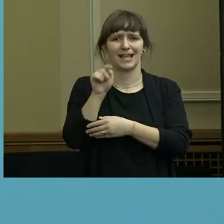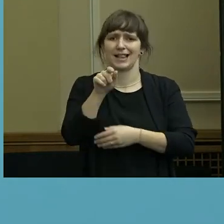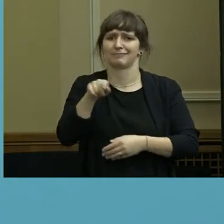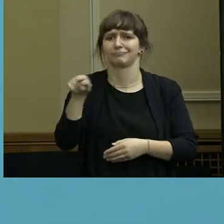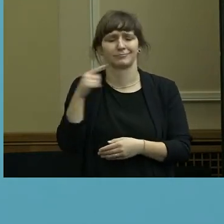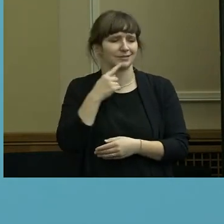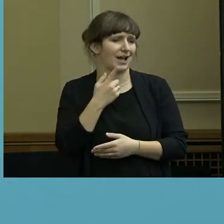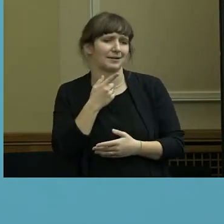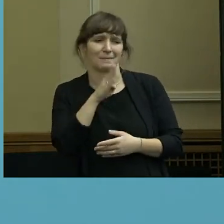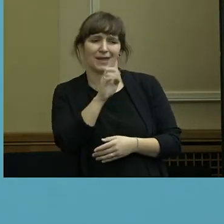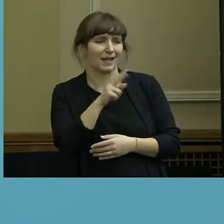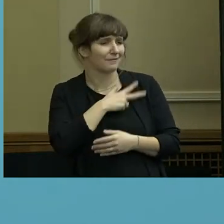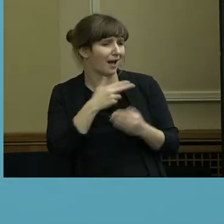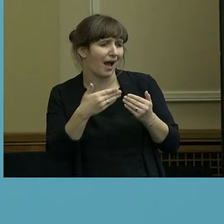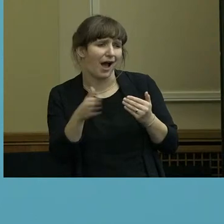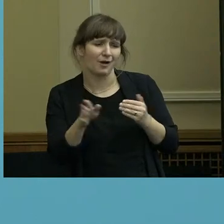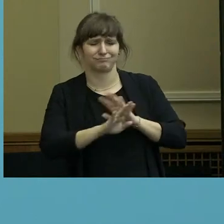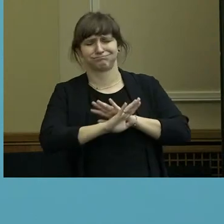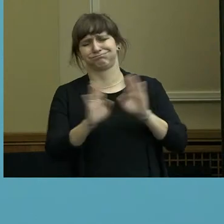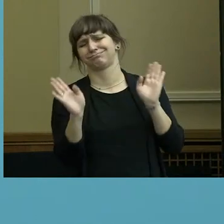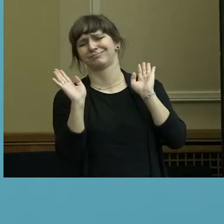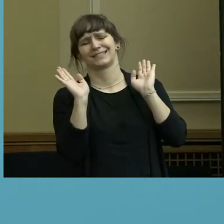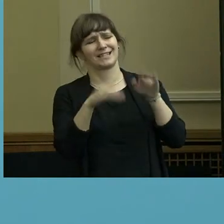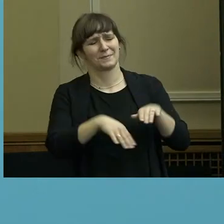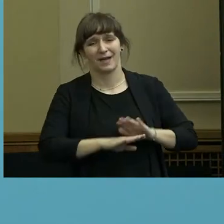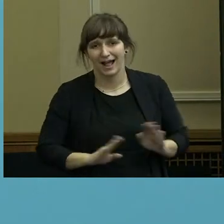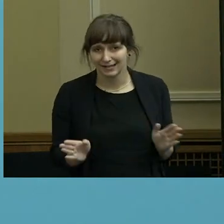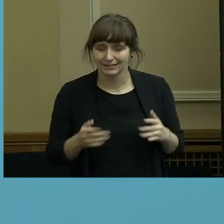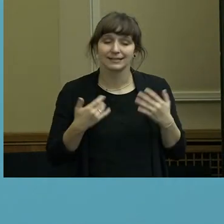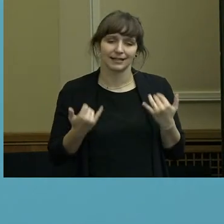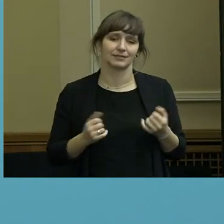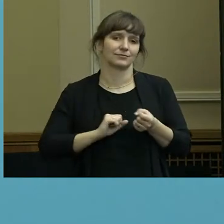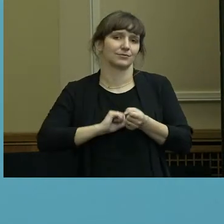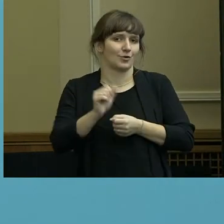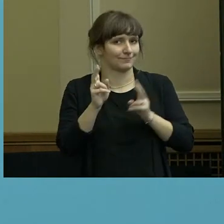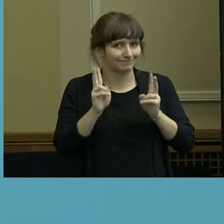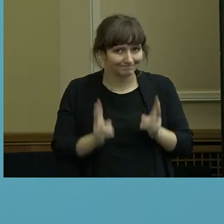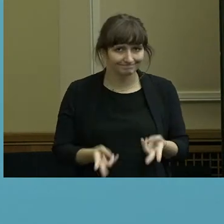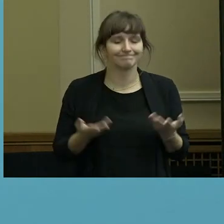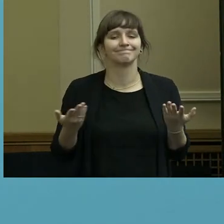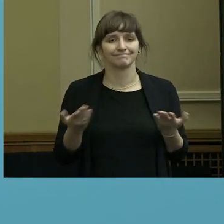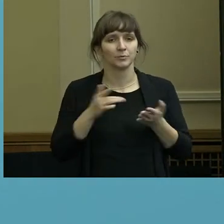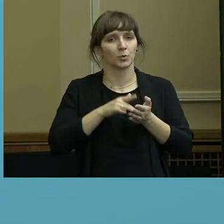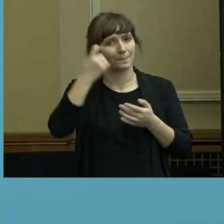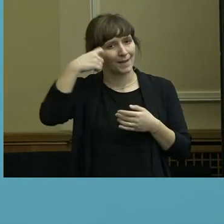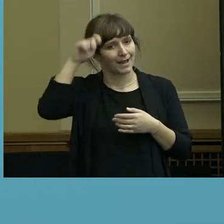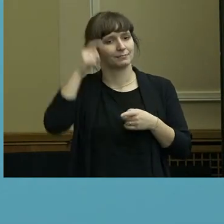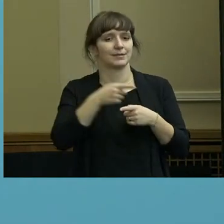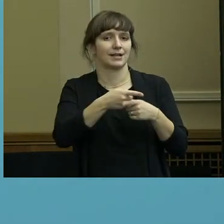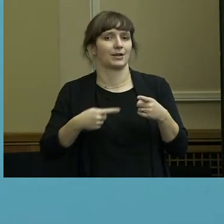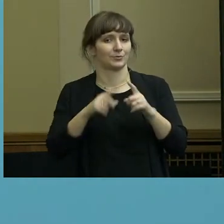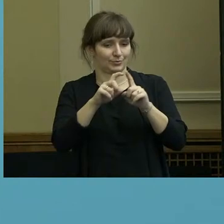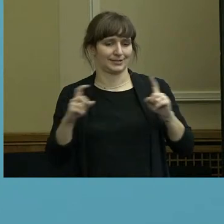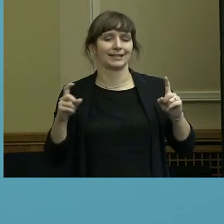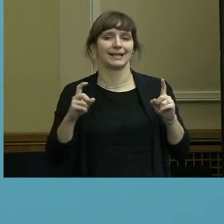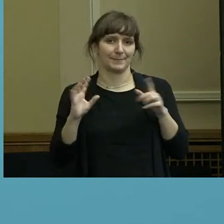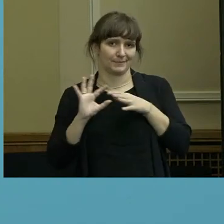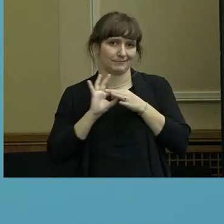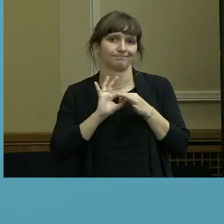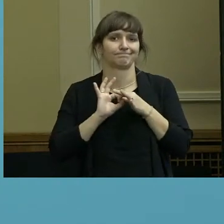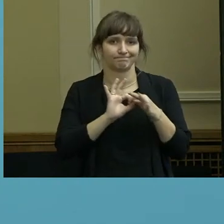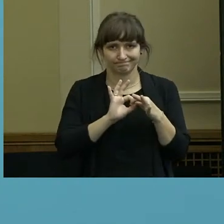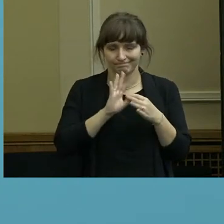werdet ihr nie eröffnen. Es ist auch jetzt die Gelegenheit, weil es nun ein Beteiligungsunternehmen des Landes Berlin ist, dafür